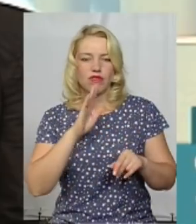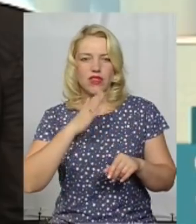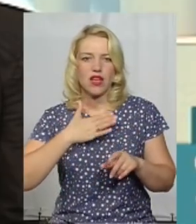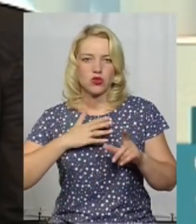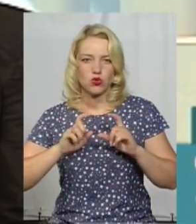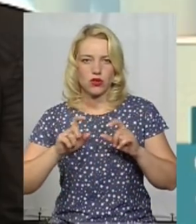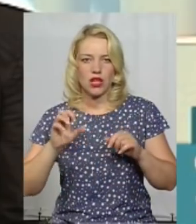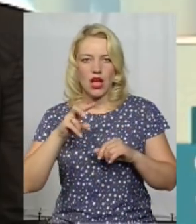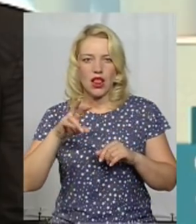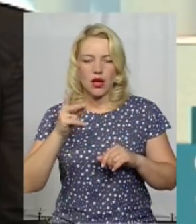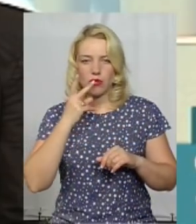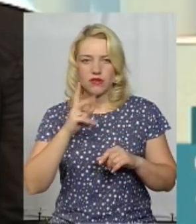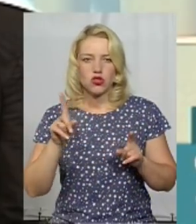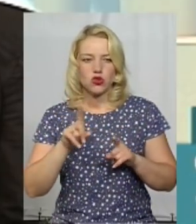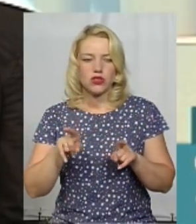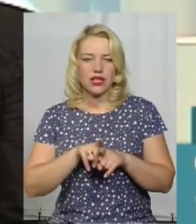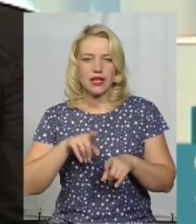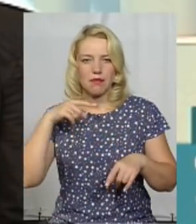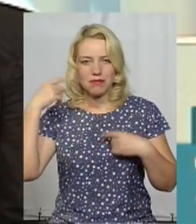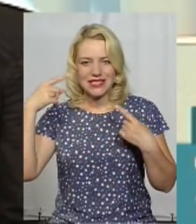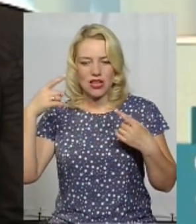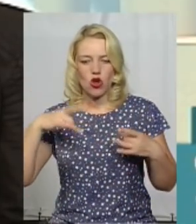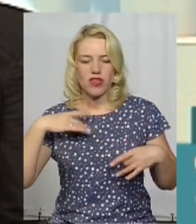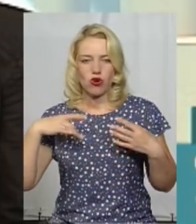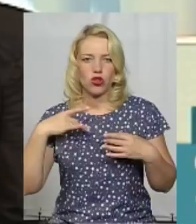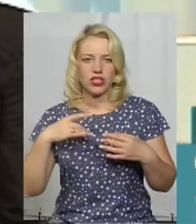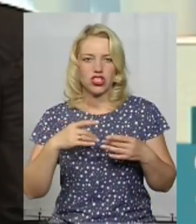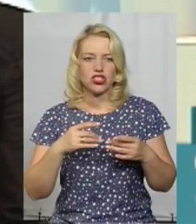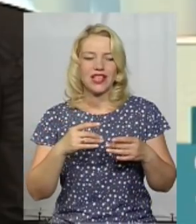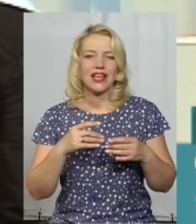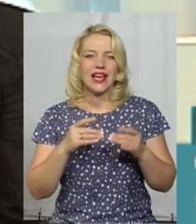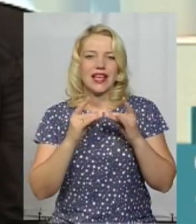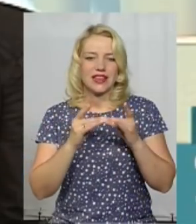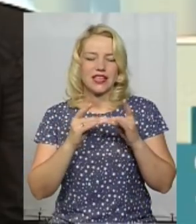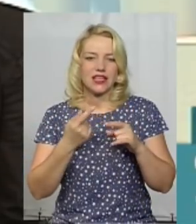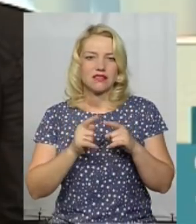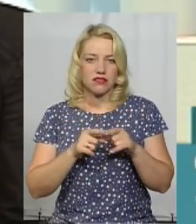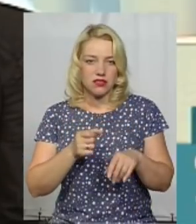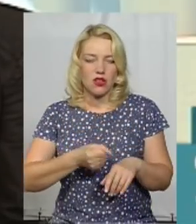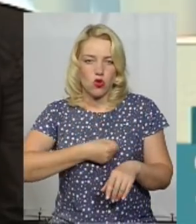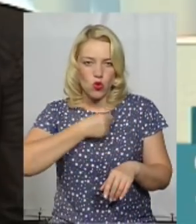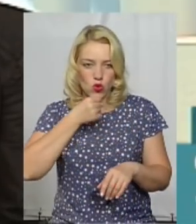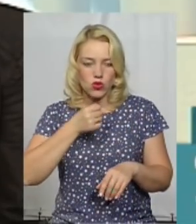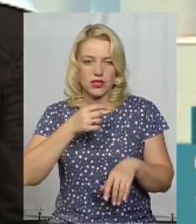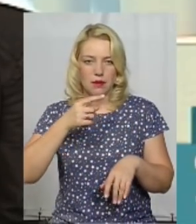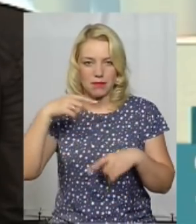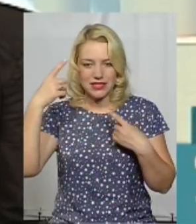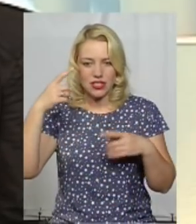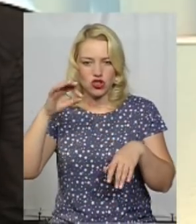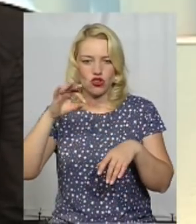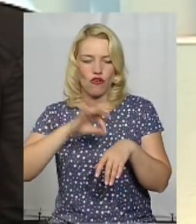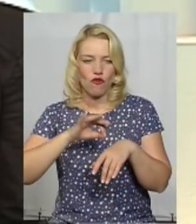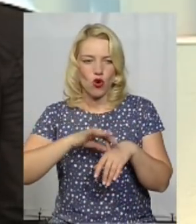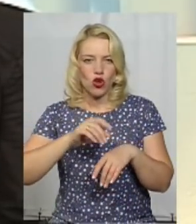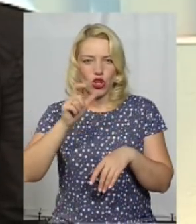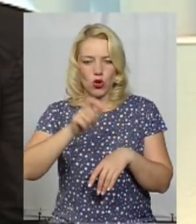Але подивіться, що таке психоанурологічний інтернат? Це дорослі психохворі чоловіки.